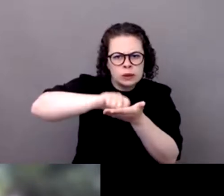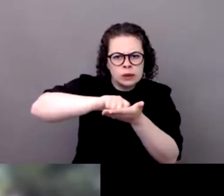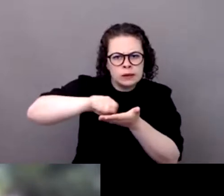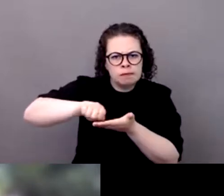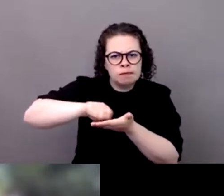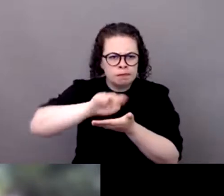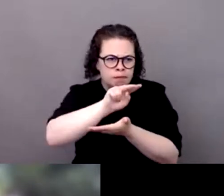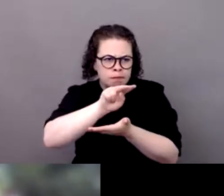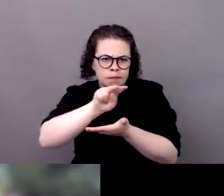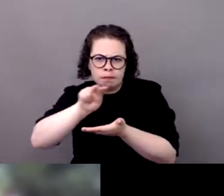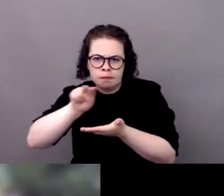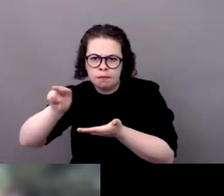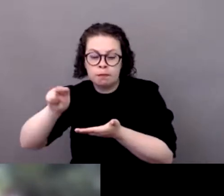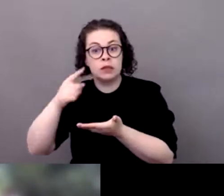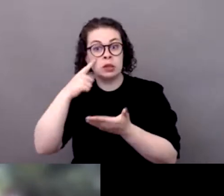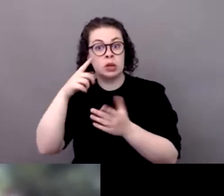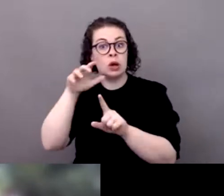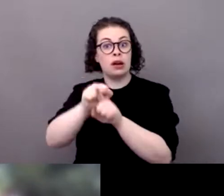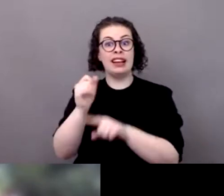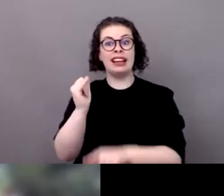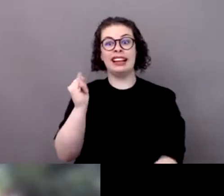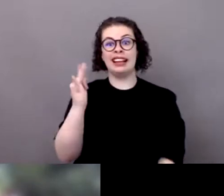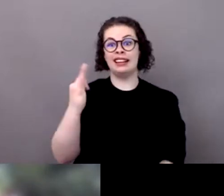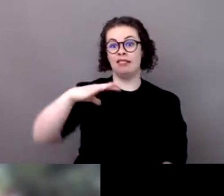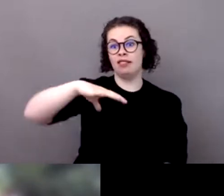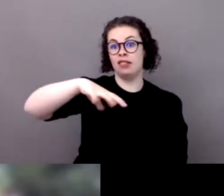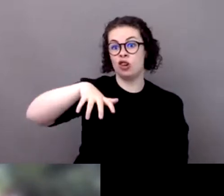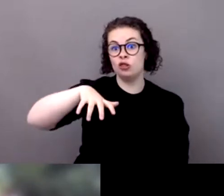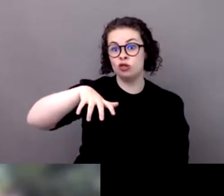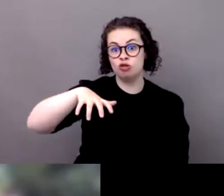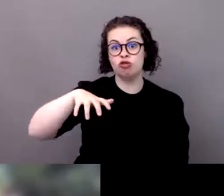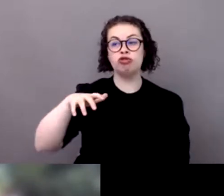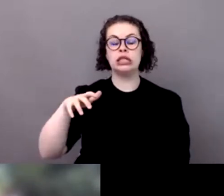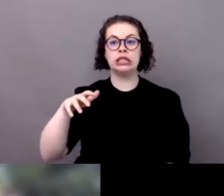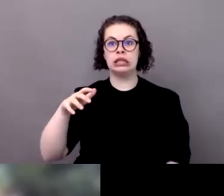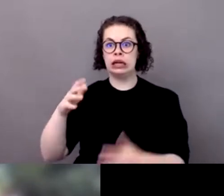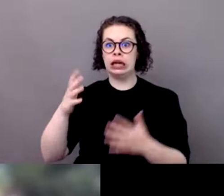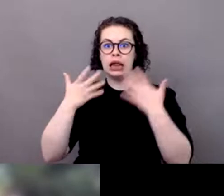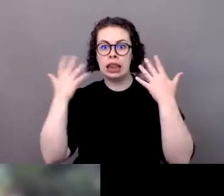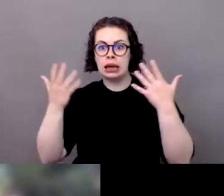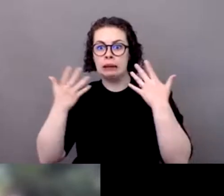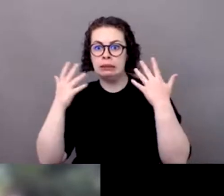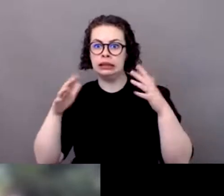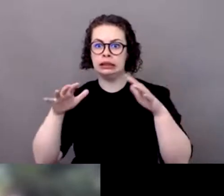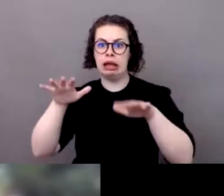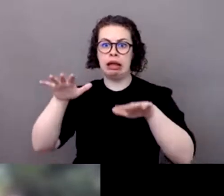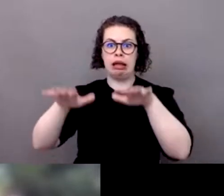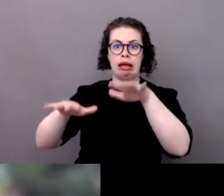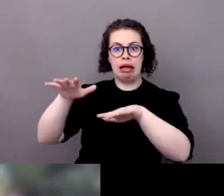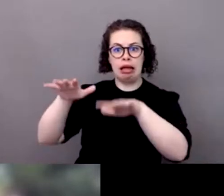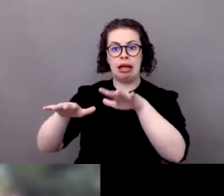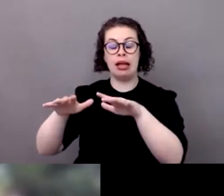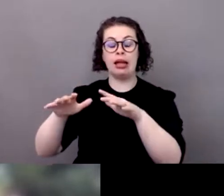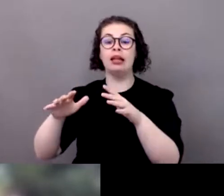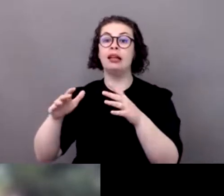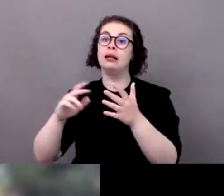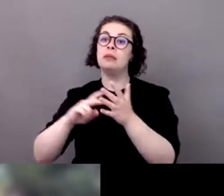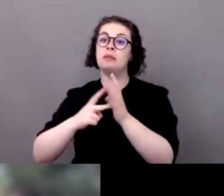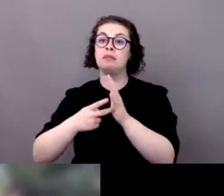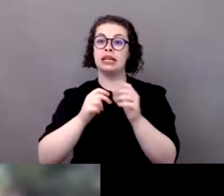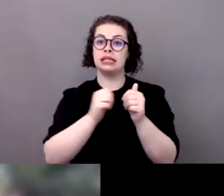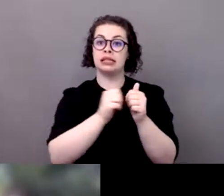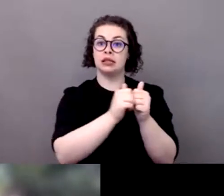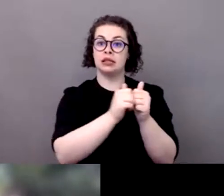le la pratique sportive peut en être passé secondaire en tout cas et et et